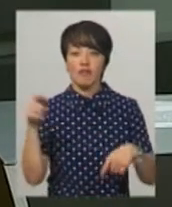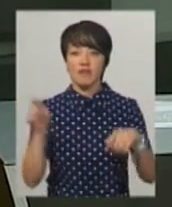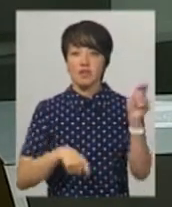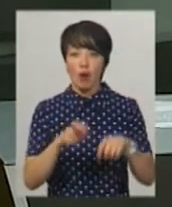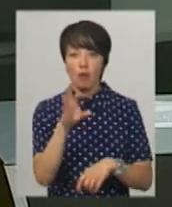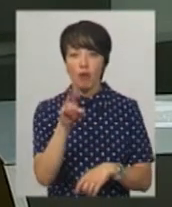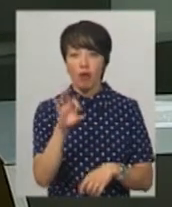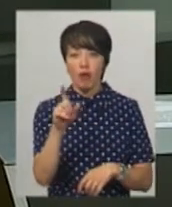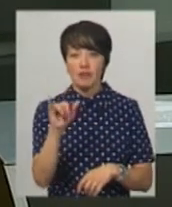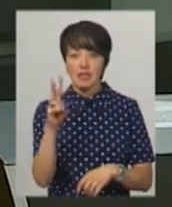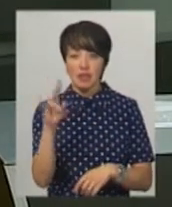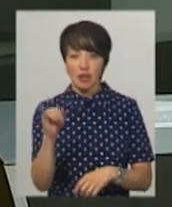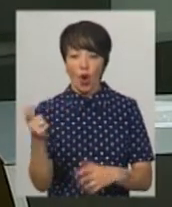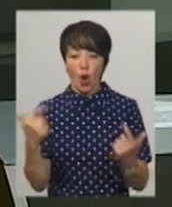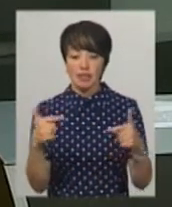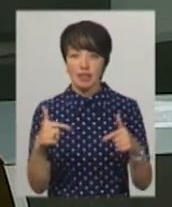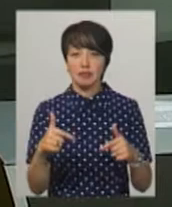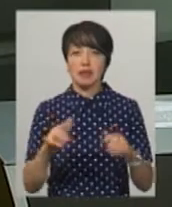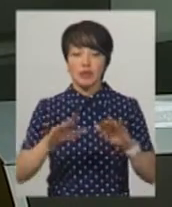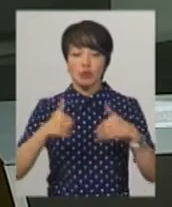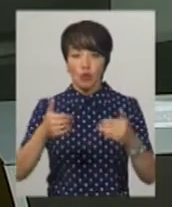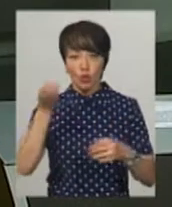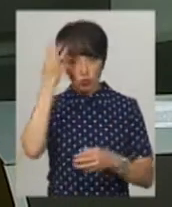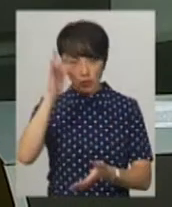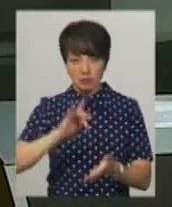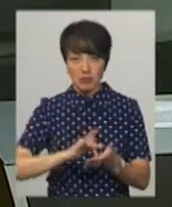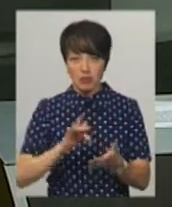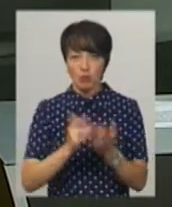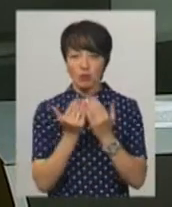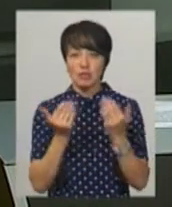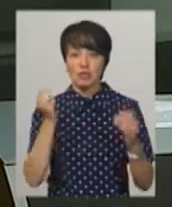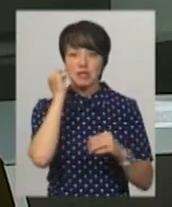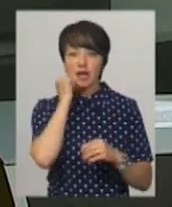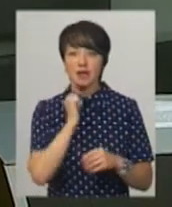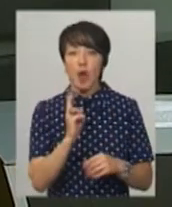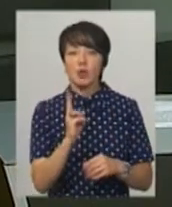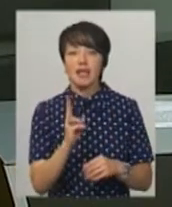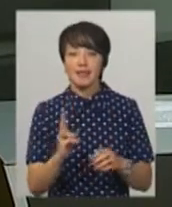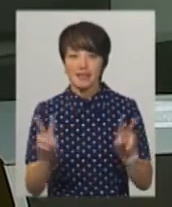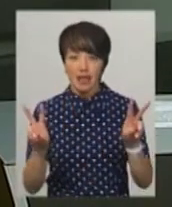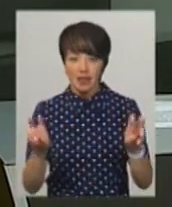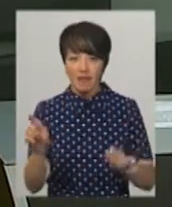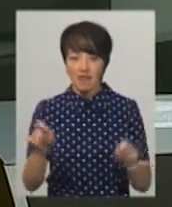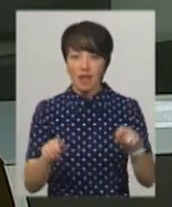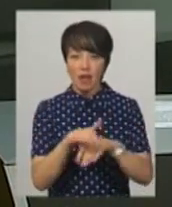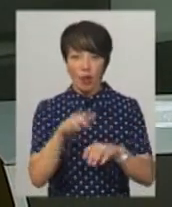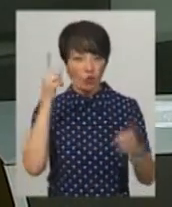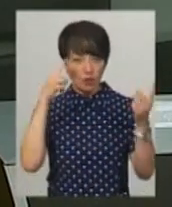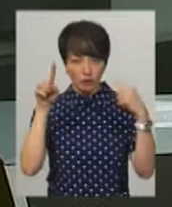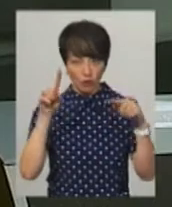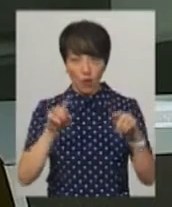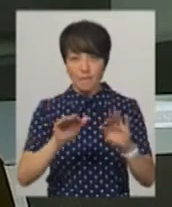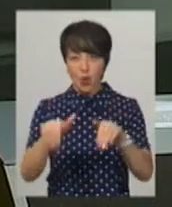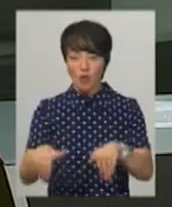«Болохівські гостини», ініційований історико-культурним центром «Музеєм Старий Костянтинів» та фестиваль народної творчості